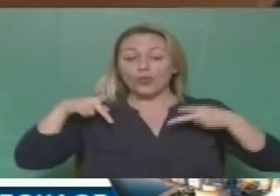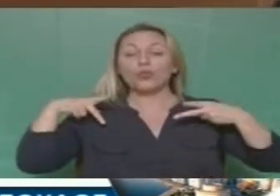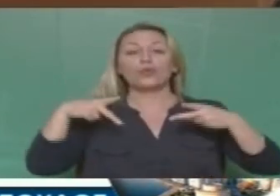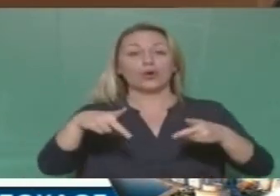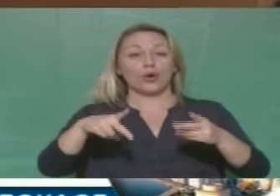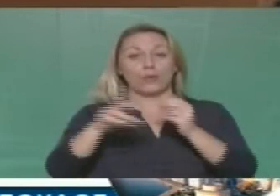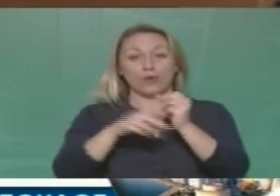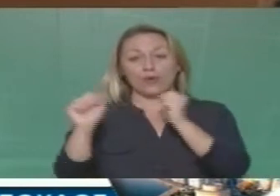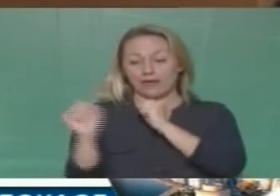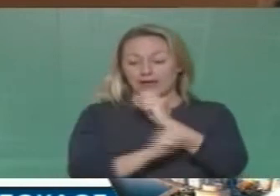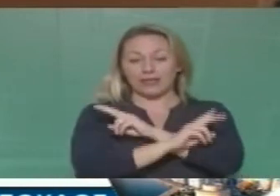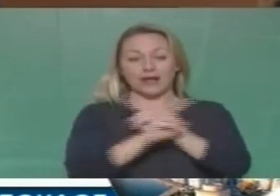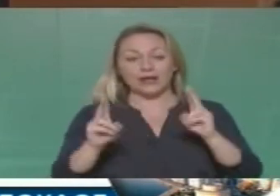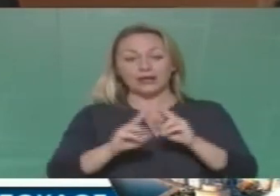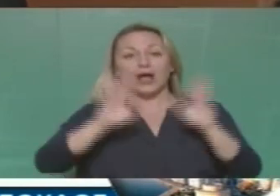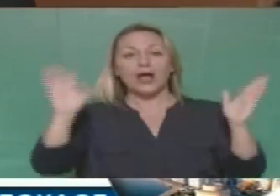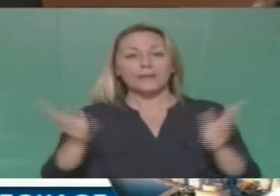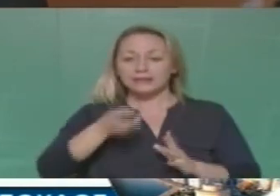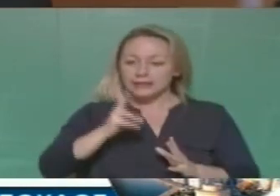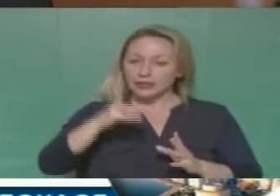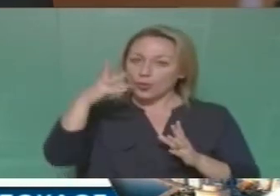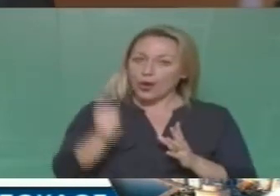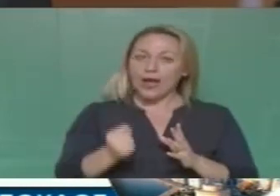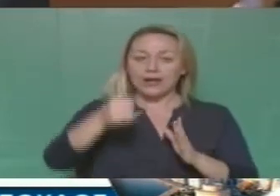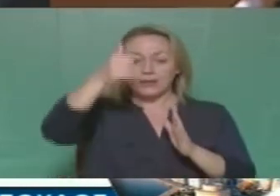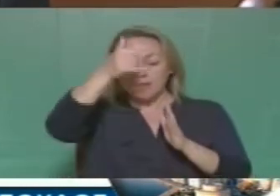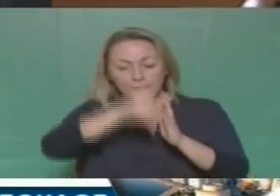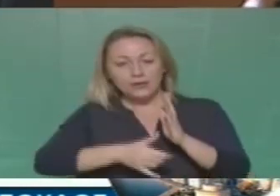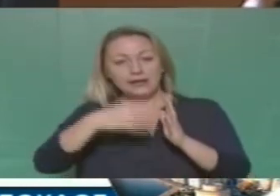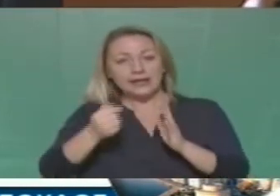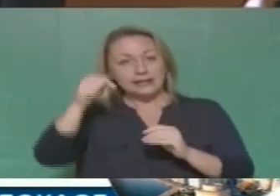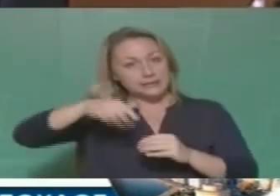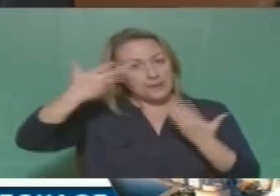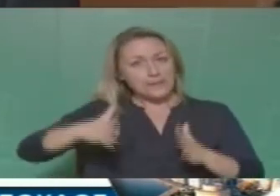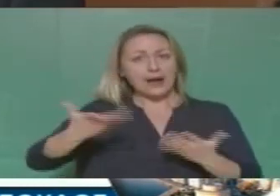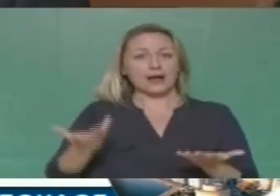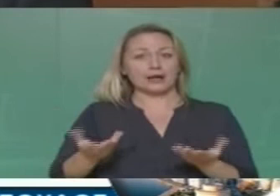καθαριότητα, με ό,τι κινδύνουν συνεπάγεται αυτό το πράγμα και οι οποίοι πραγματώθηκαν σήμερα.